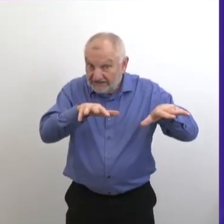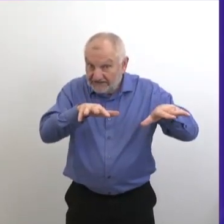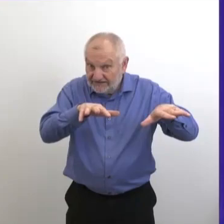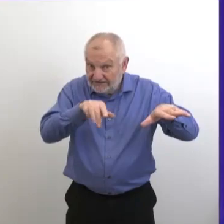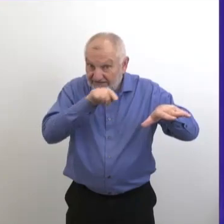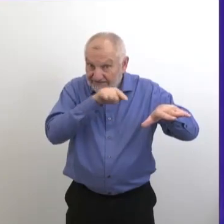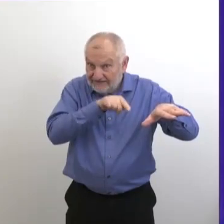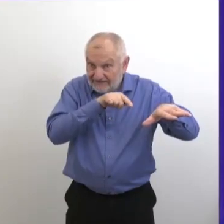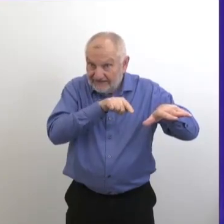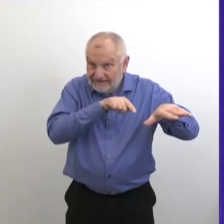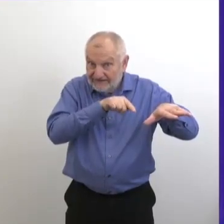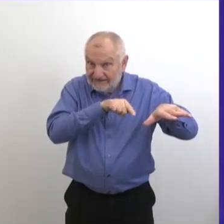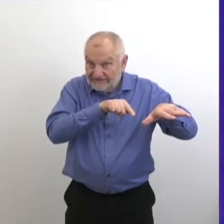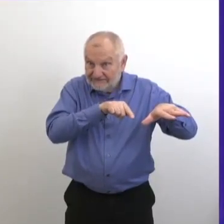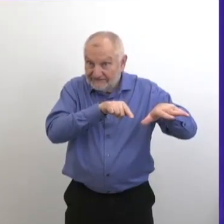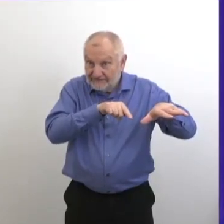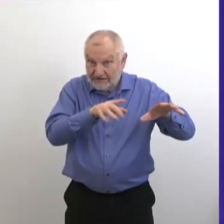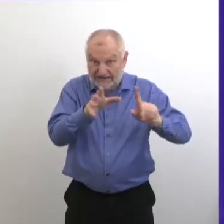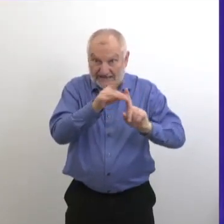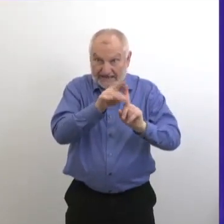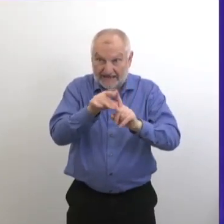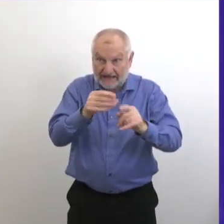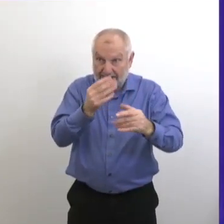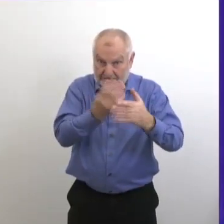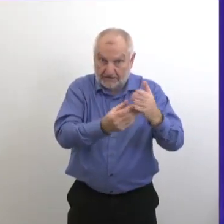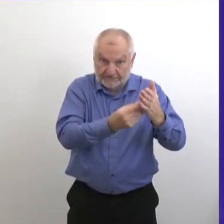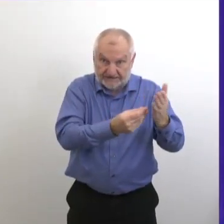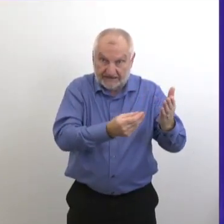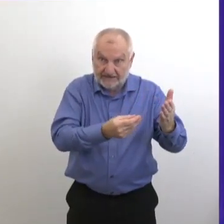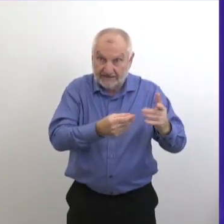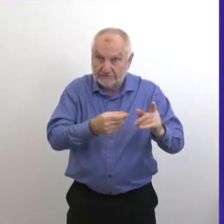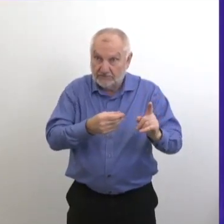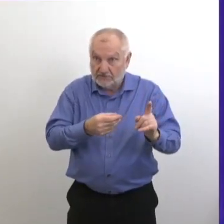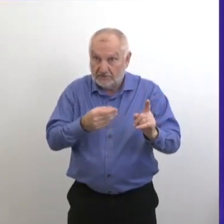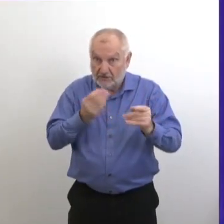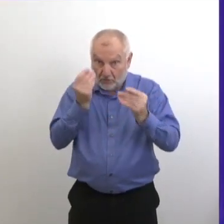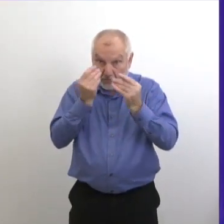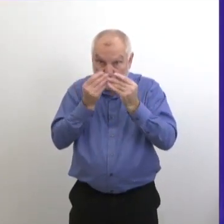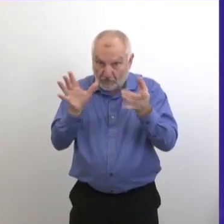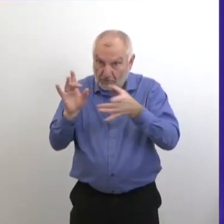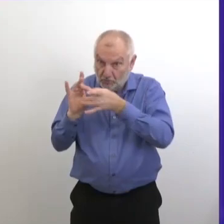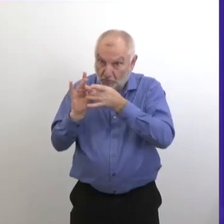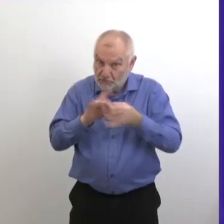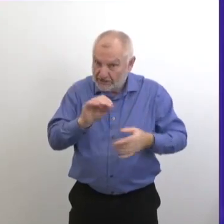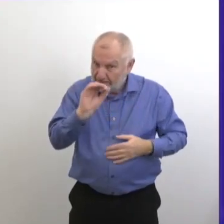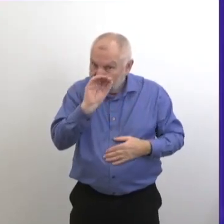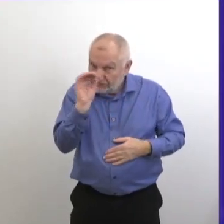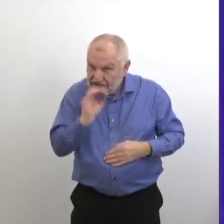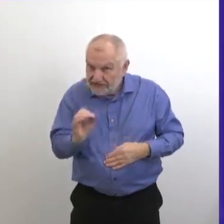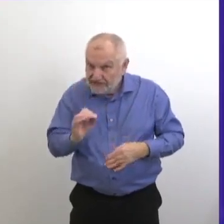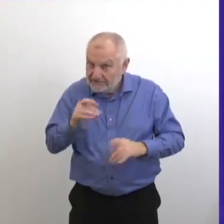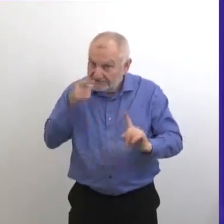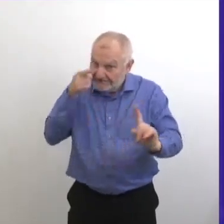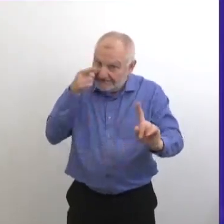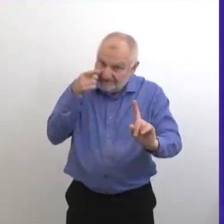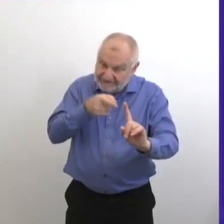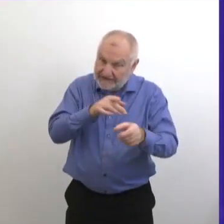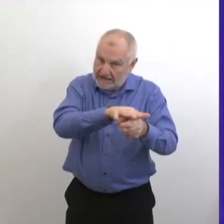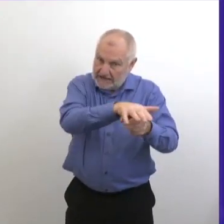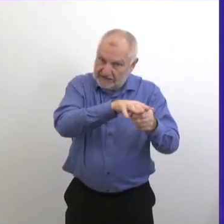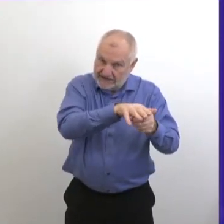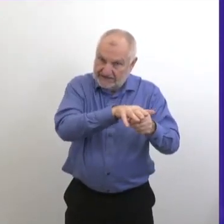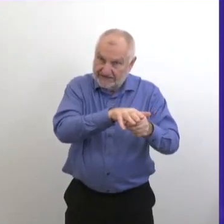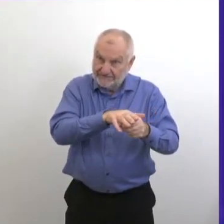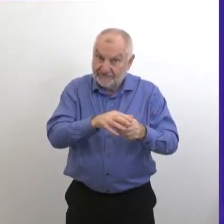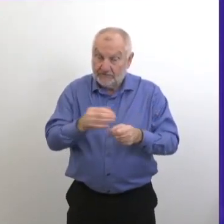de liens qu'on ne peut pas établir. Donc, il y a un certain pourcentage, une certaine proportion qui ne peuvent pas être identifiées d'une région ou d'une autre.